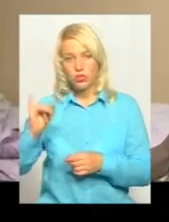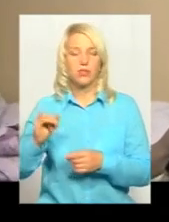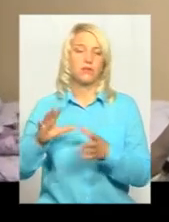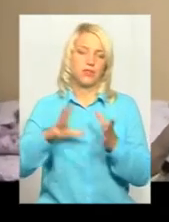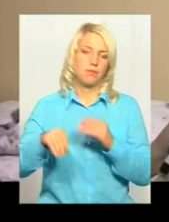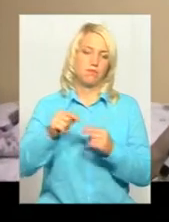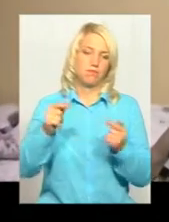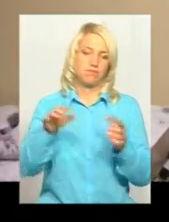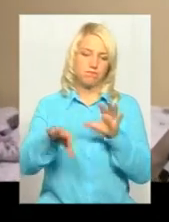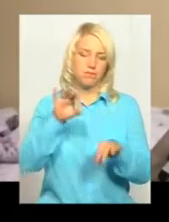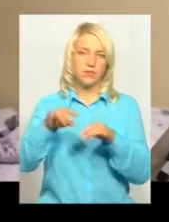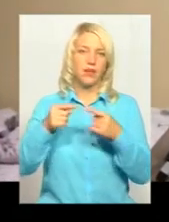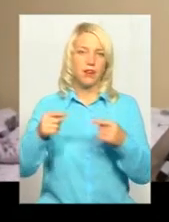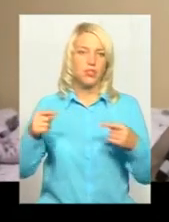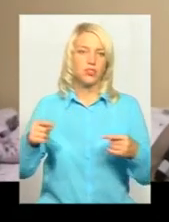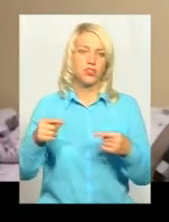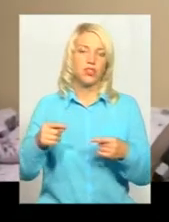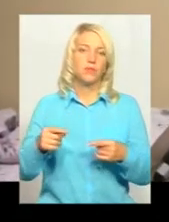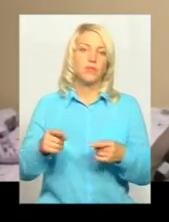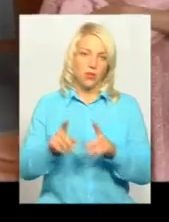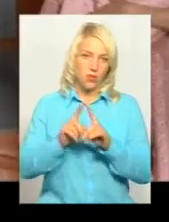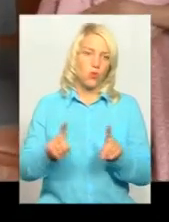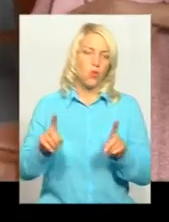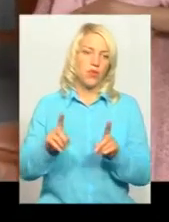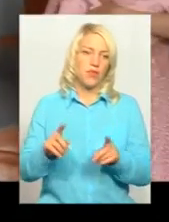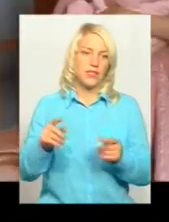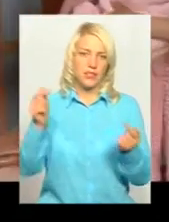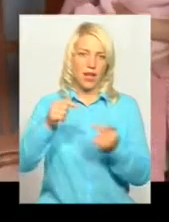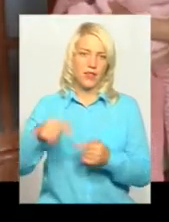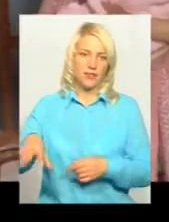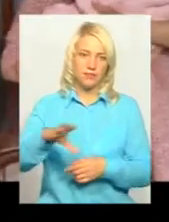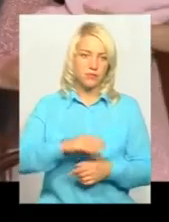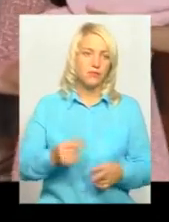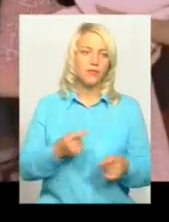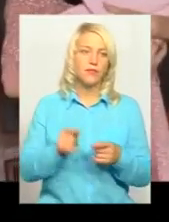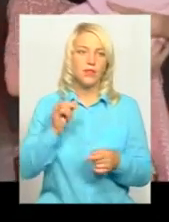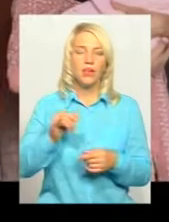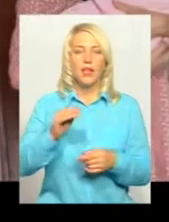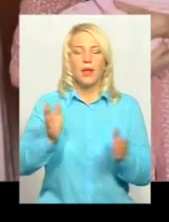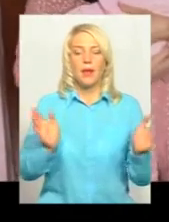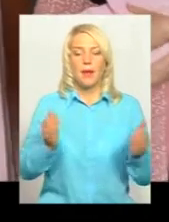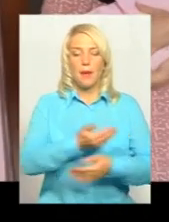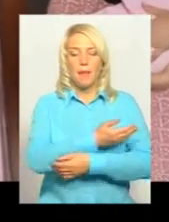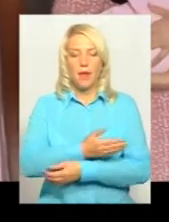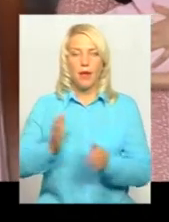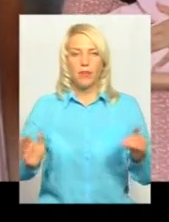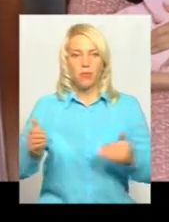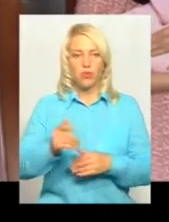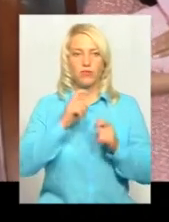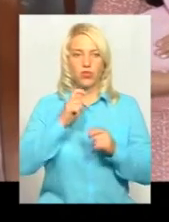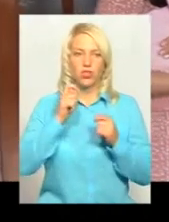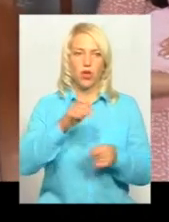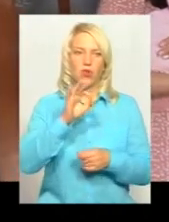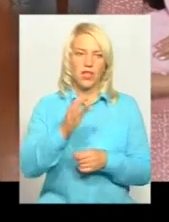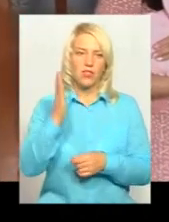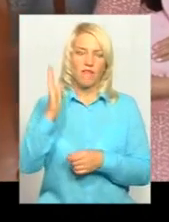підібрані такі досить універсальні. Бейбі-бокс сьогодні вручили хмельничанці Оксані Вешко. 14 вересня вона